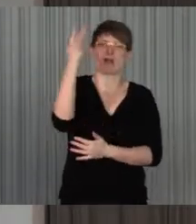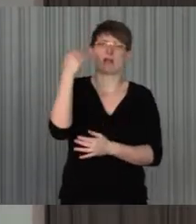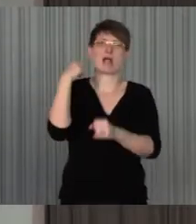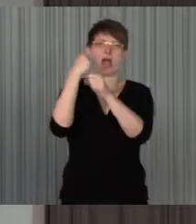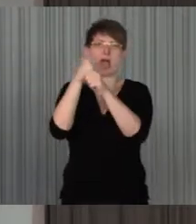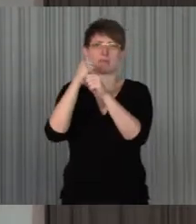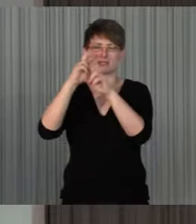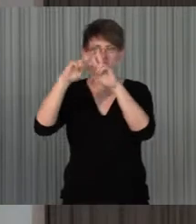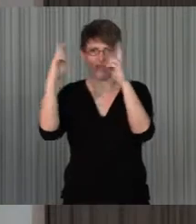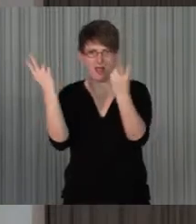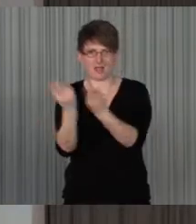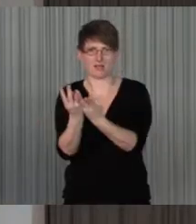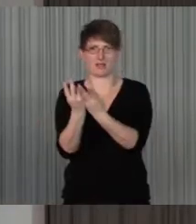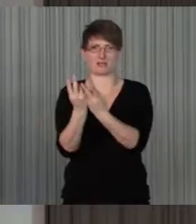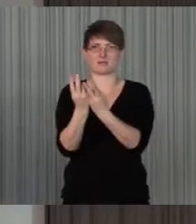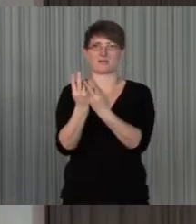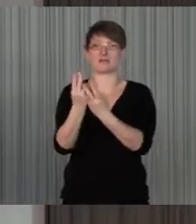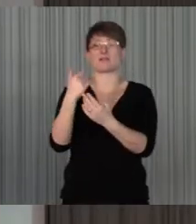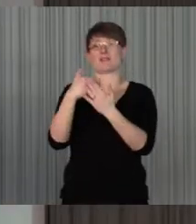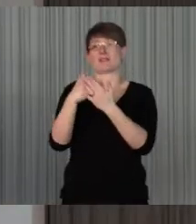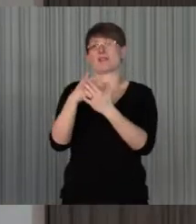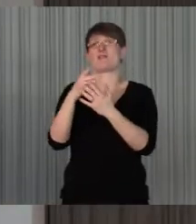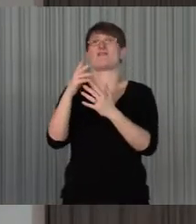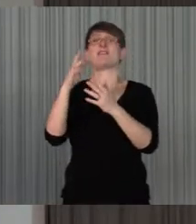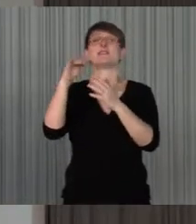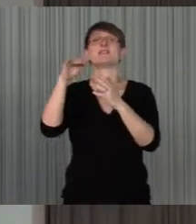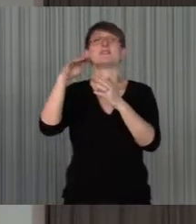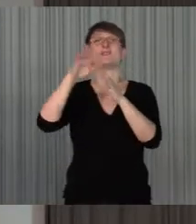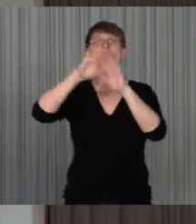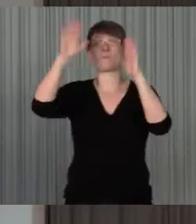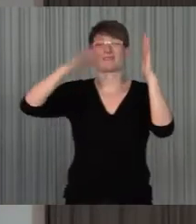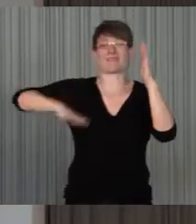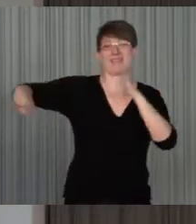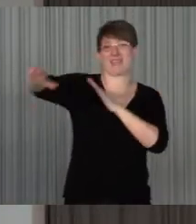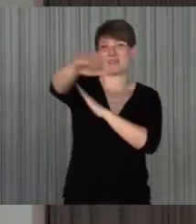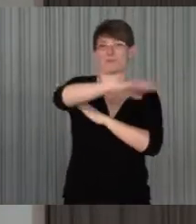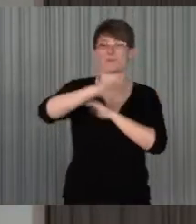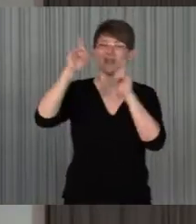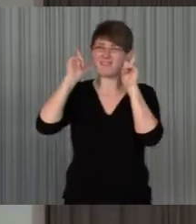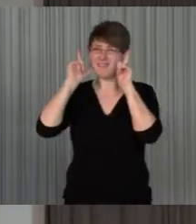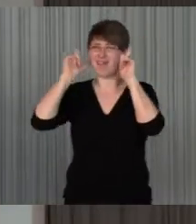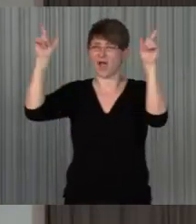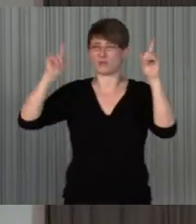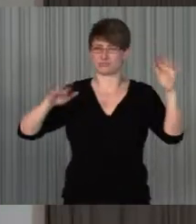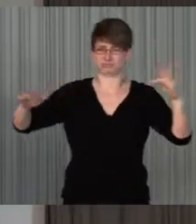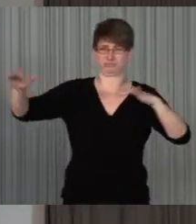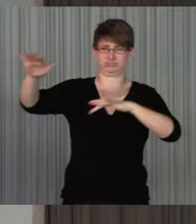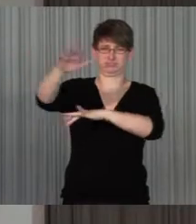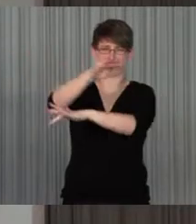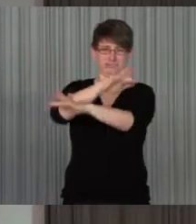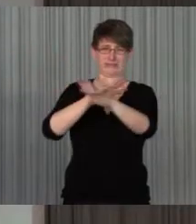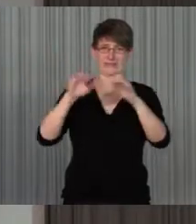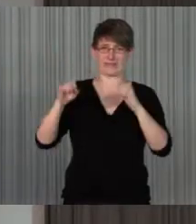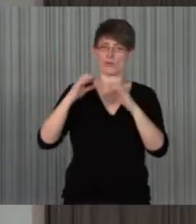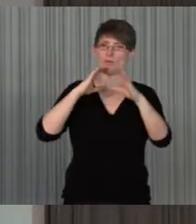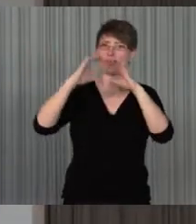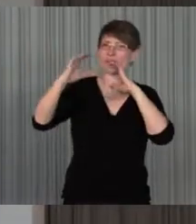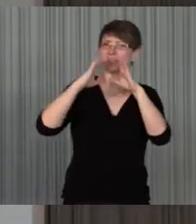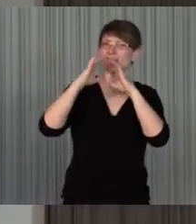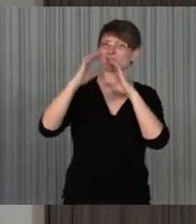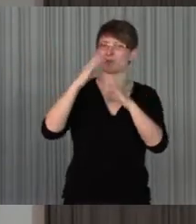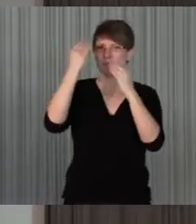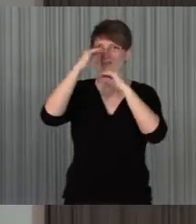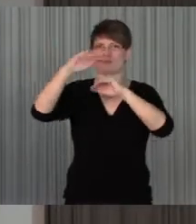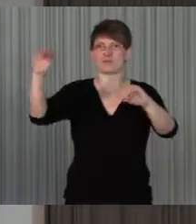auch ein Feld, also in sehr leisen oder sehr lauten Umgebungen, kann es durchaus sinnvoll sein, Informationen und Kommunikationen auch